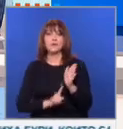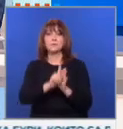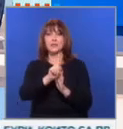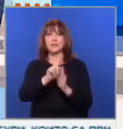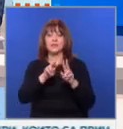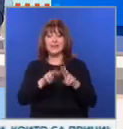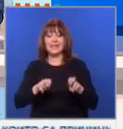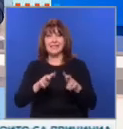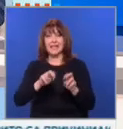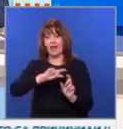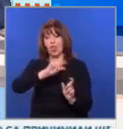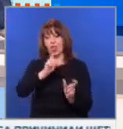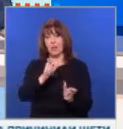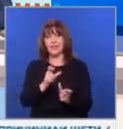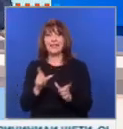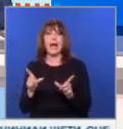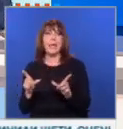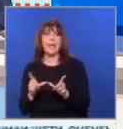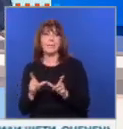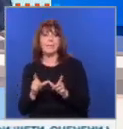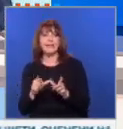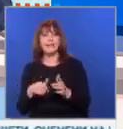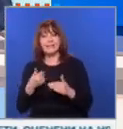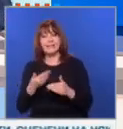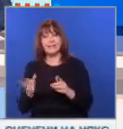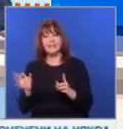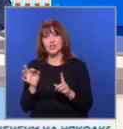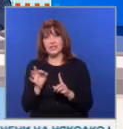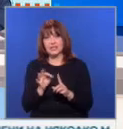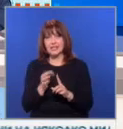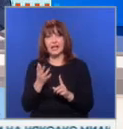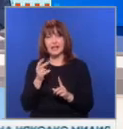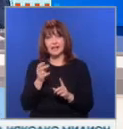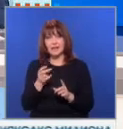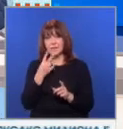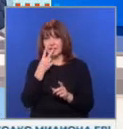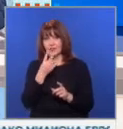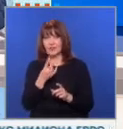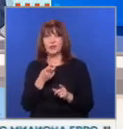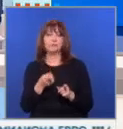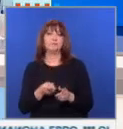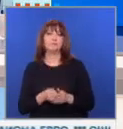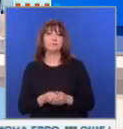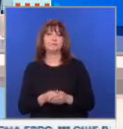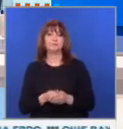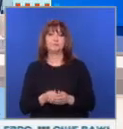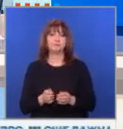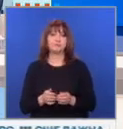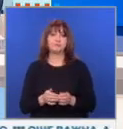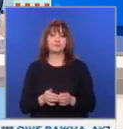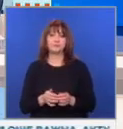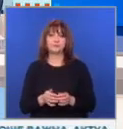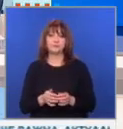изследването на Луната и Марс. Какви са следващите цели пред НАСА? Как България се вписва в тях и сами ли сме? Виктор